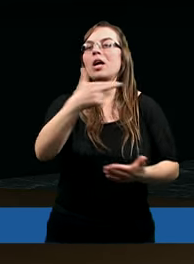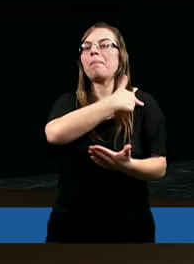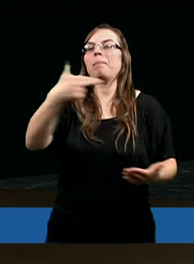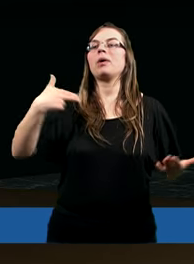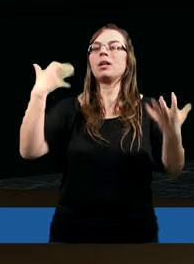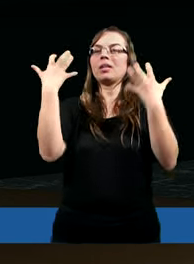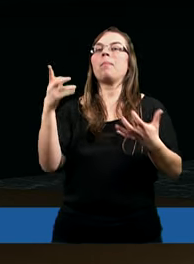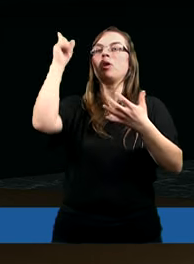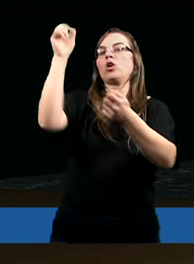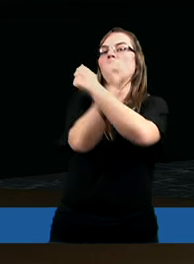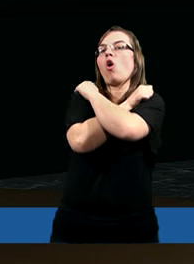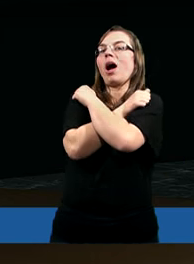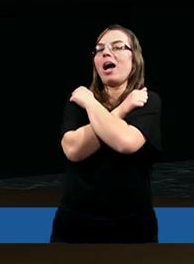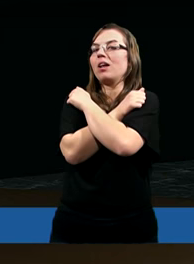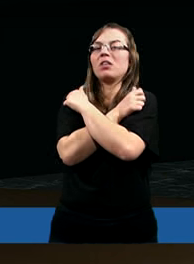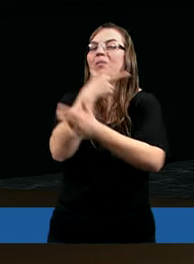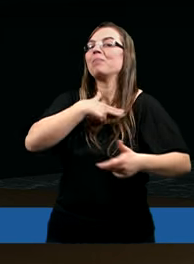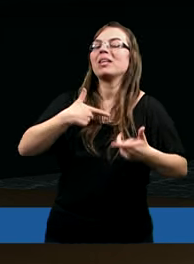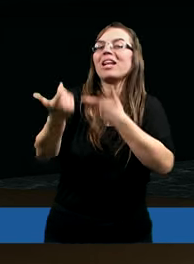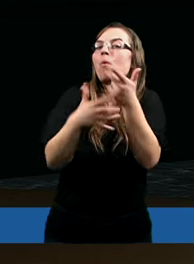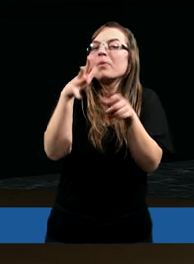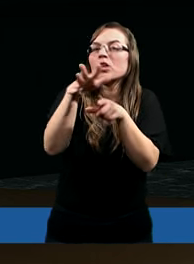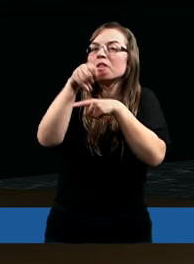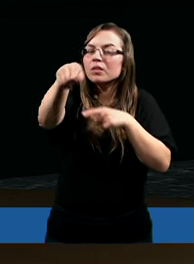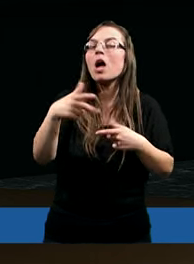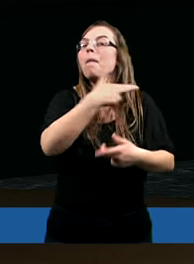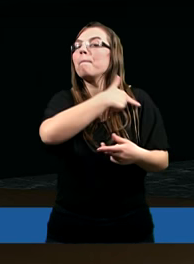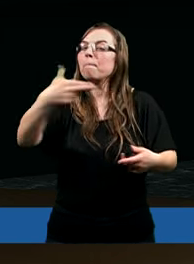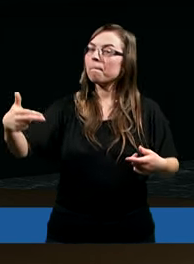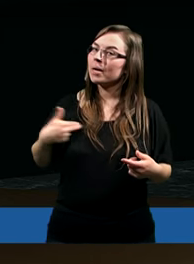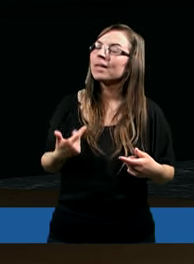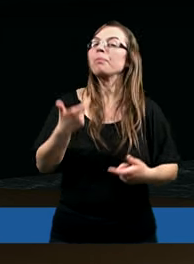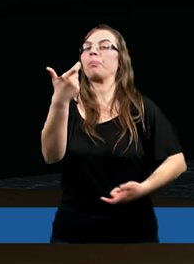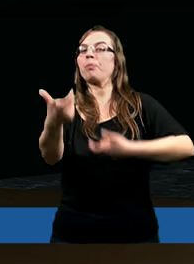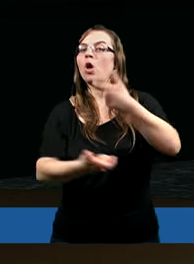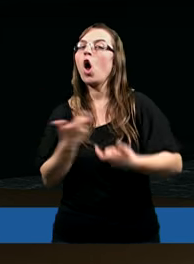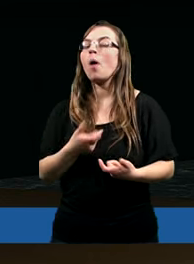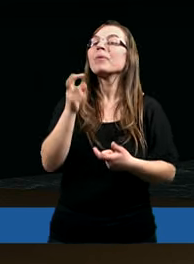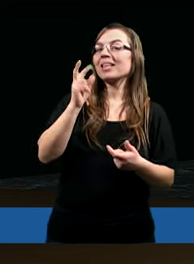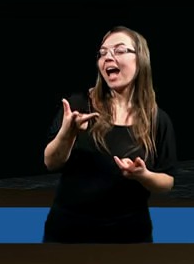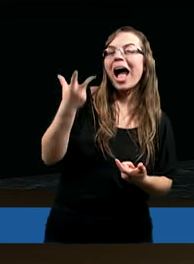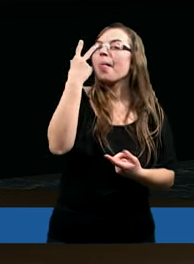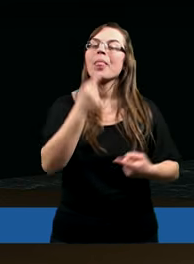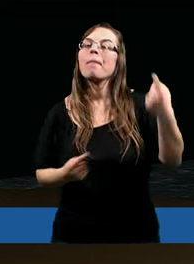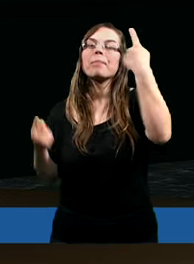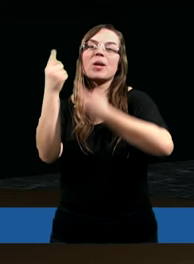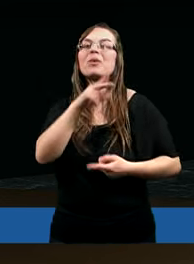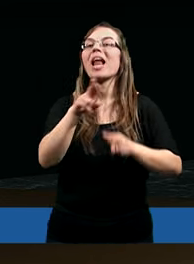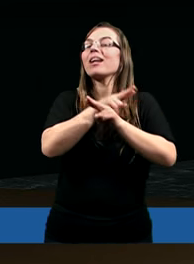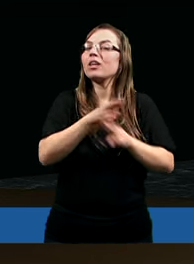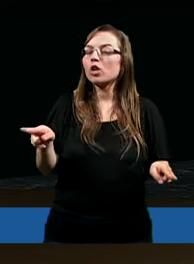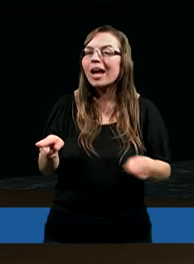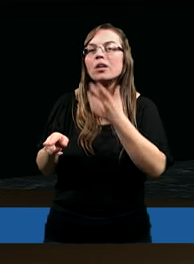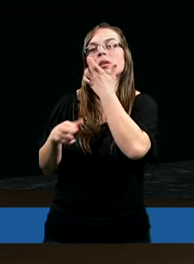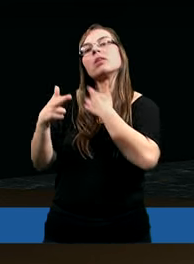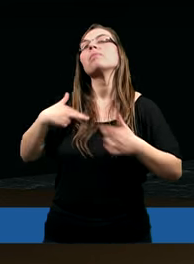my chcemy go kochać. My robiąc takie nieprzemyślane rzeczy,